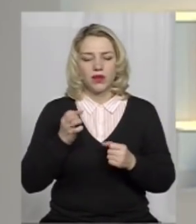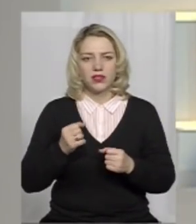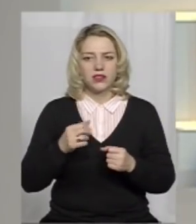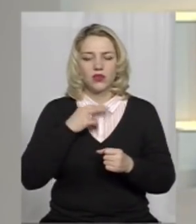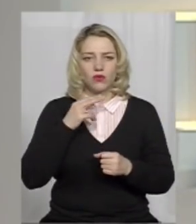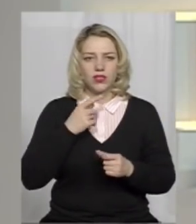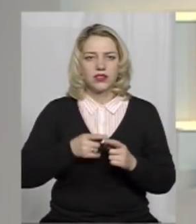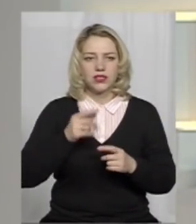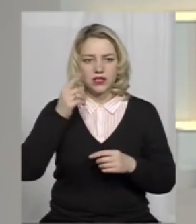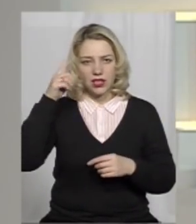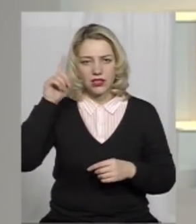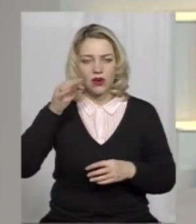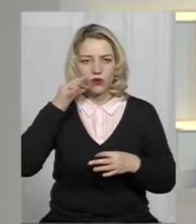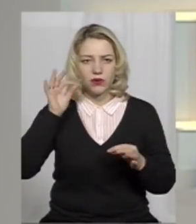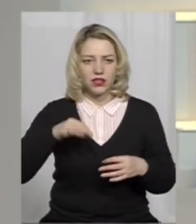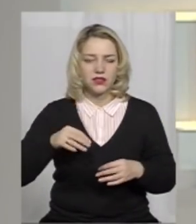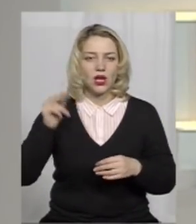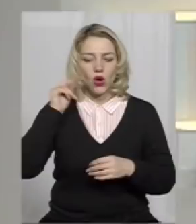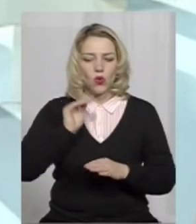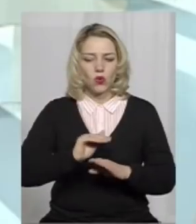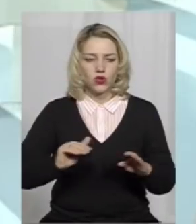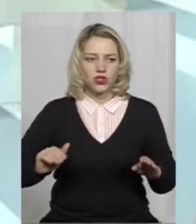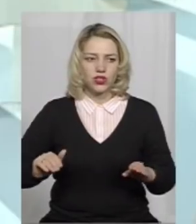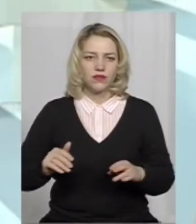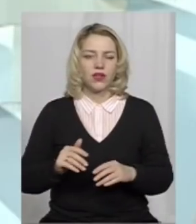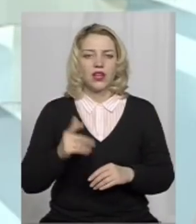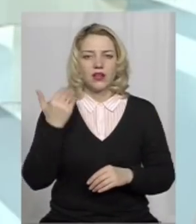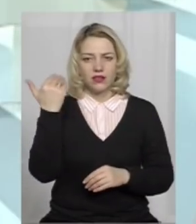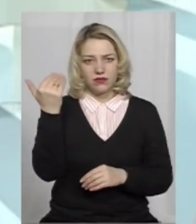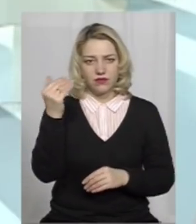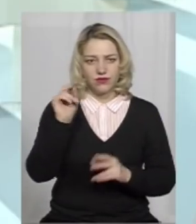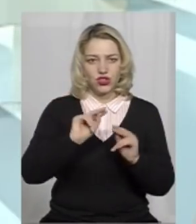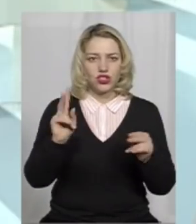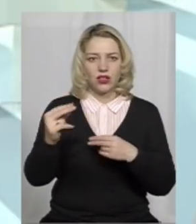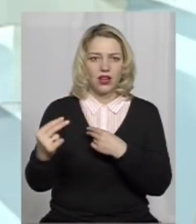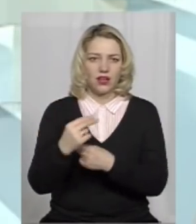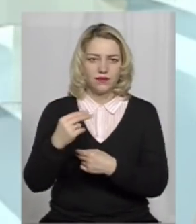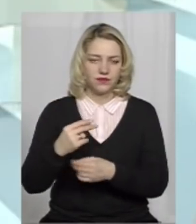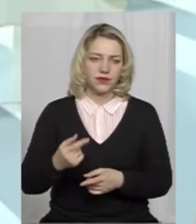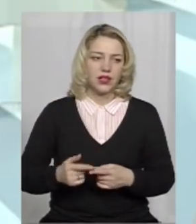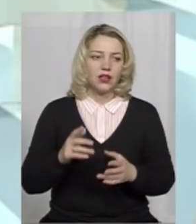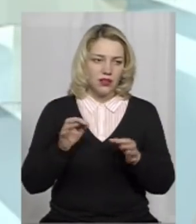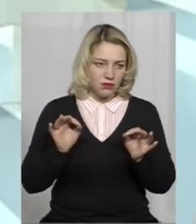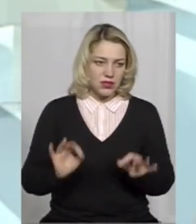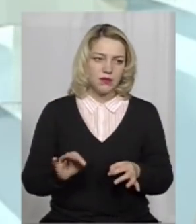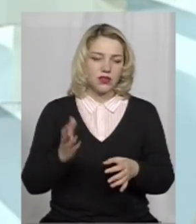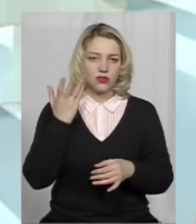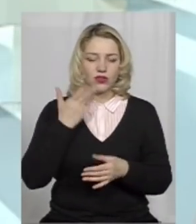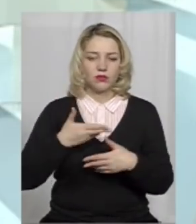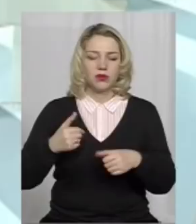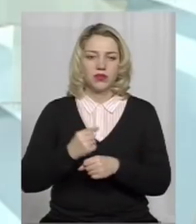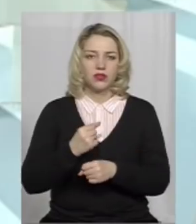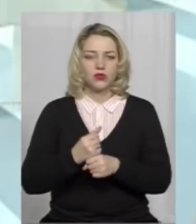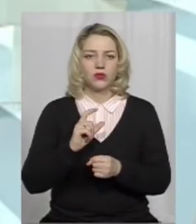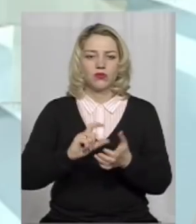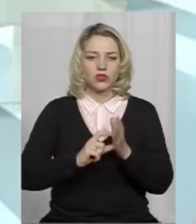знання і компетентності учнів відповідного вчителя, якого має сертифікувати? Безперечно. Коли ми працюємо з